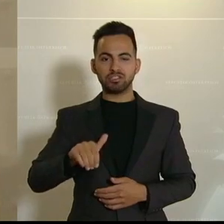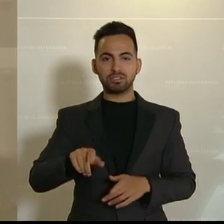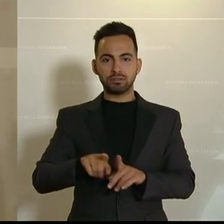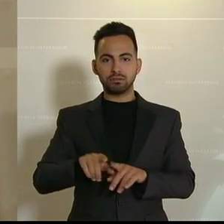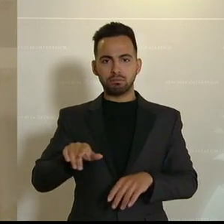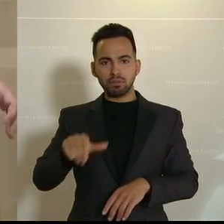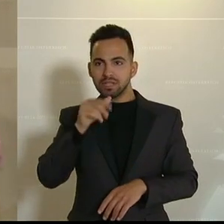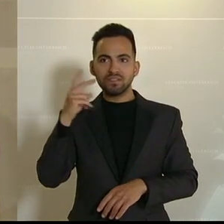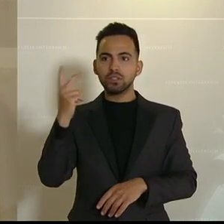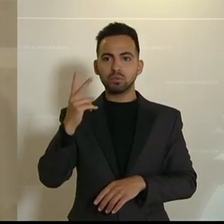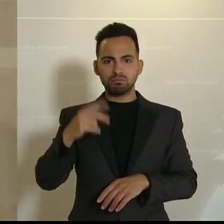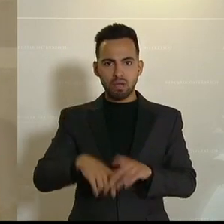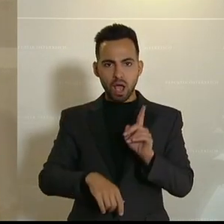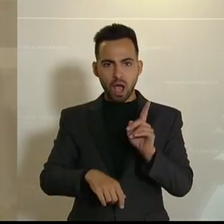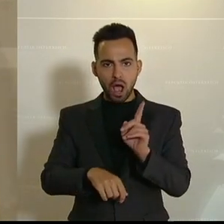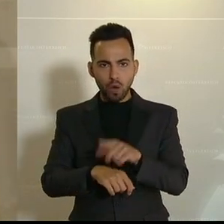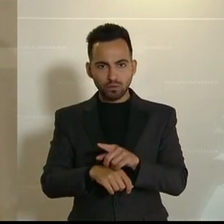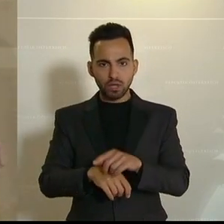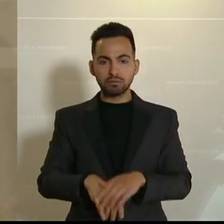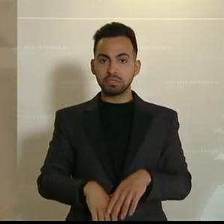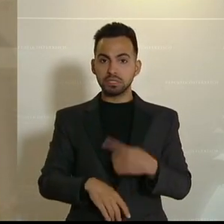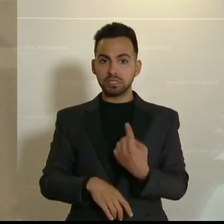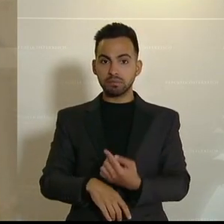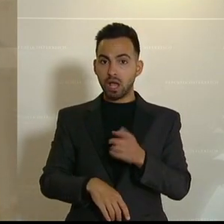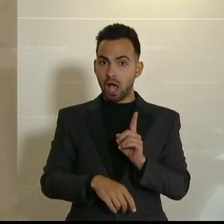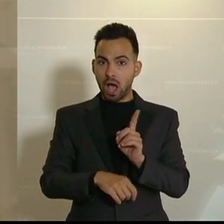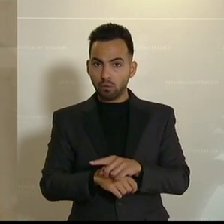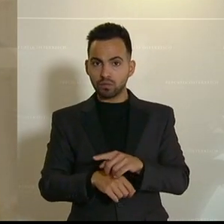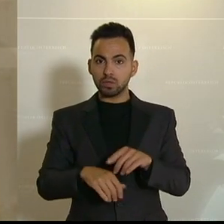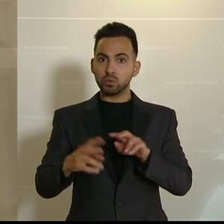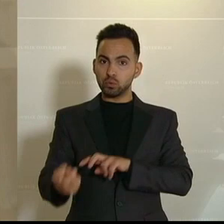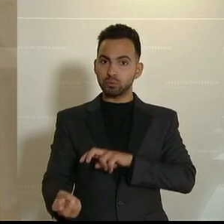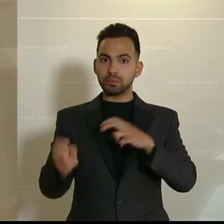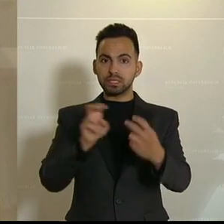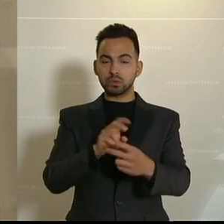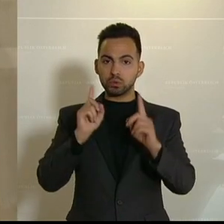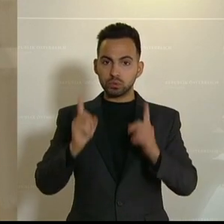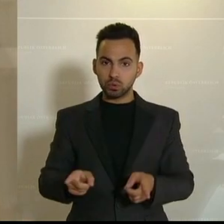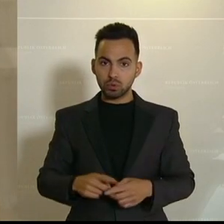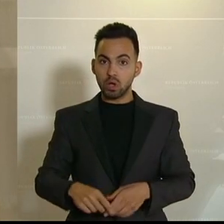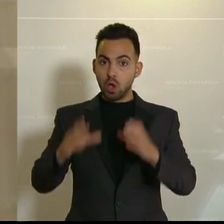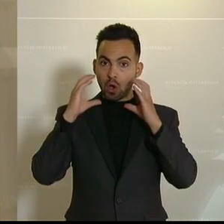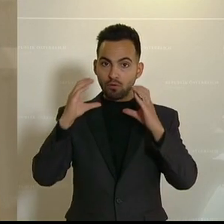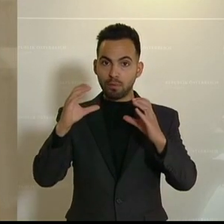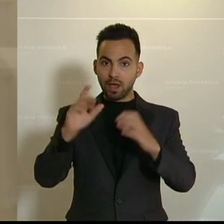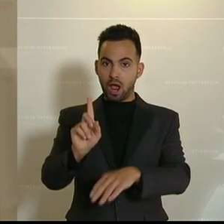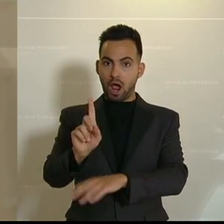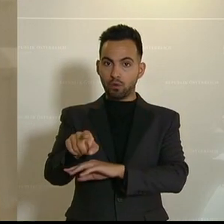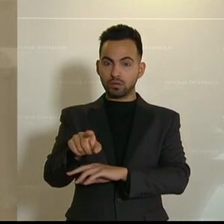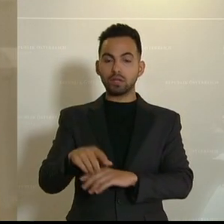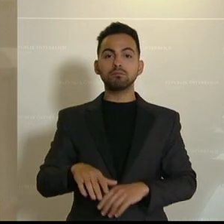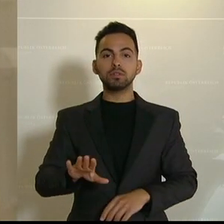Auftrag. Sie haben einen Auftrag, den setzen Sie sehr, sehr gut um. Sie haben einen Auftrag von Ihrer Partei, der ÖVP, von der